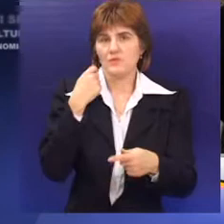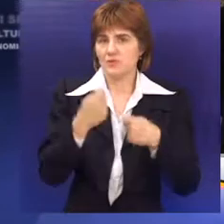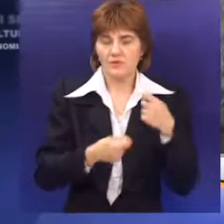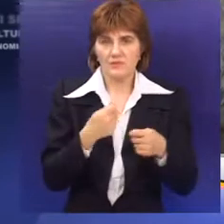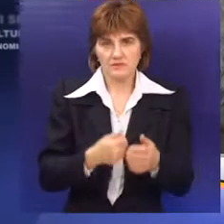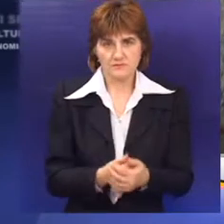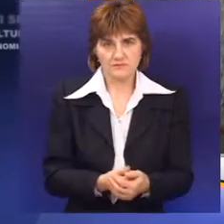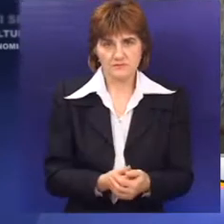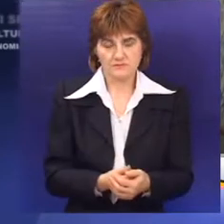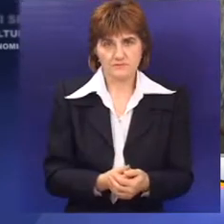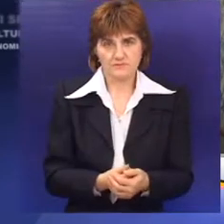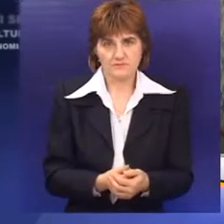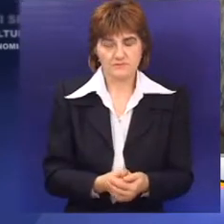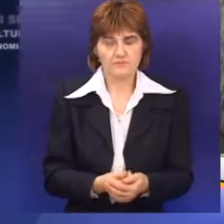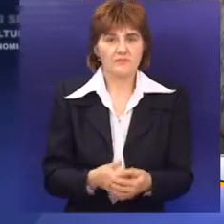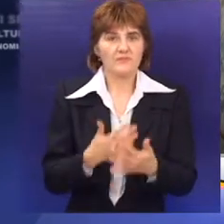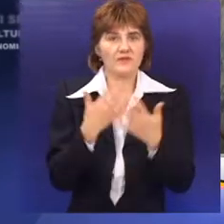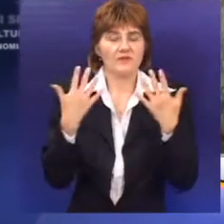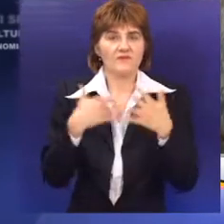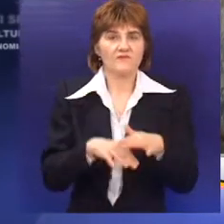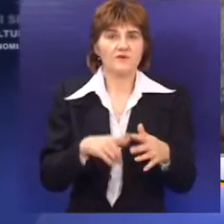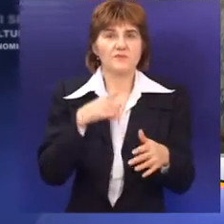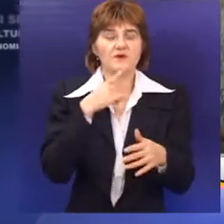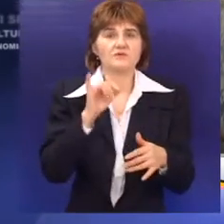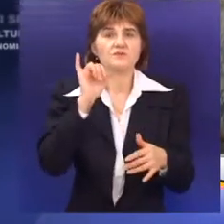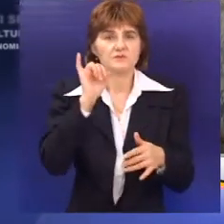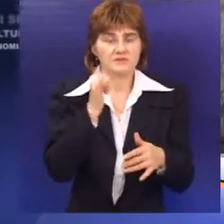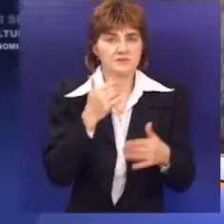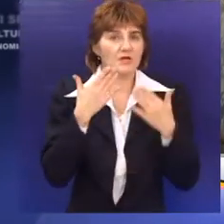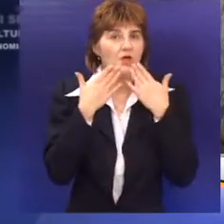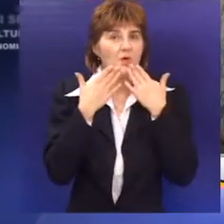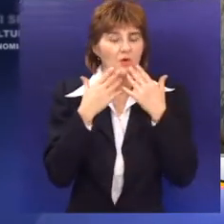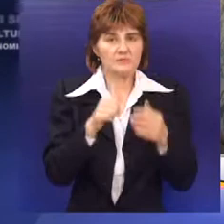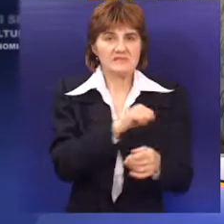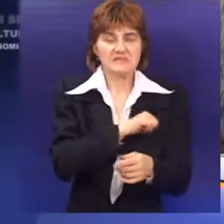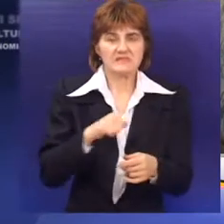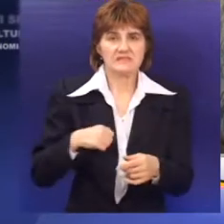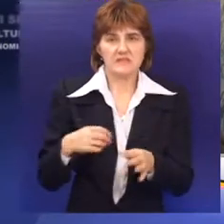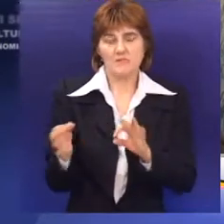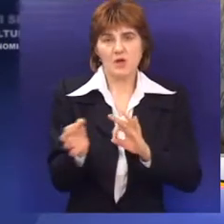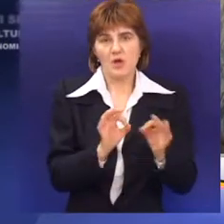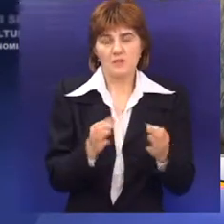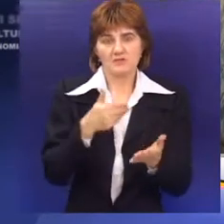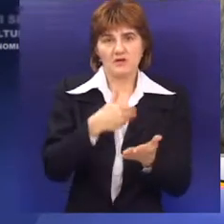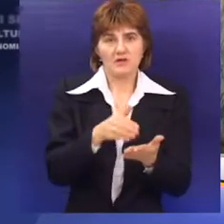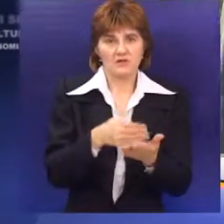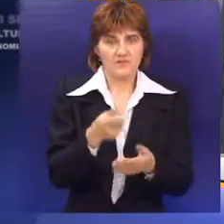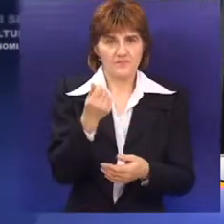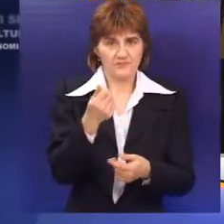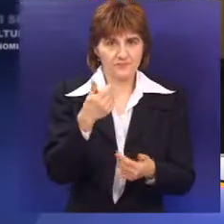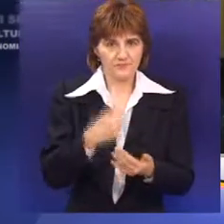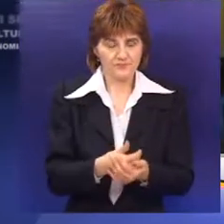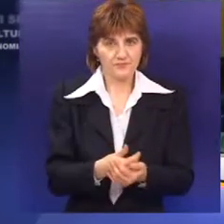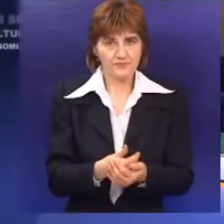neće biti toliko vidljivo. Vodovod se prema rečima gradskih vlasti domaćinski ponašao i uspeo da samo bezbedi deo sredstava za obaljanje